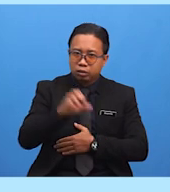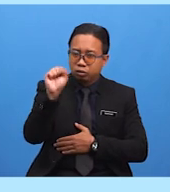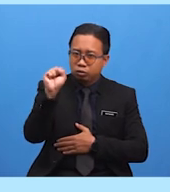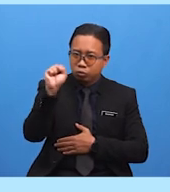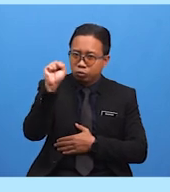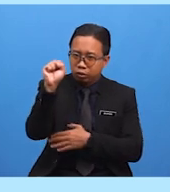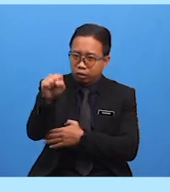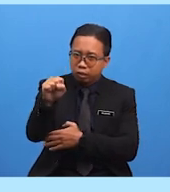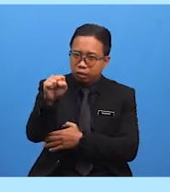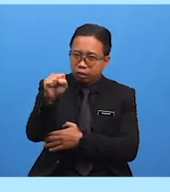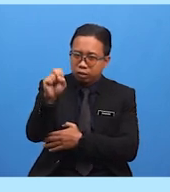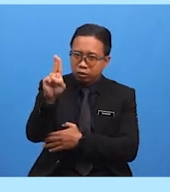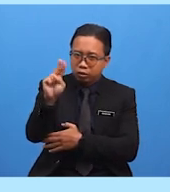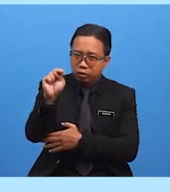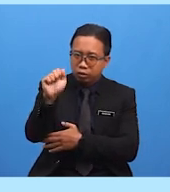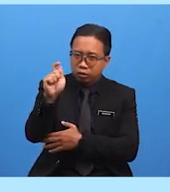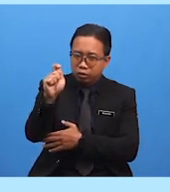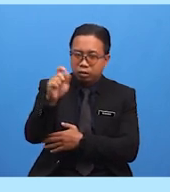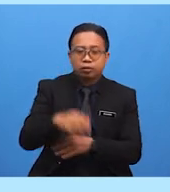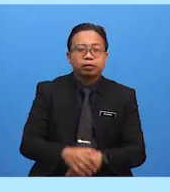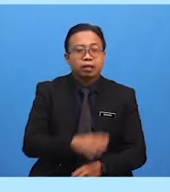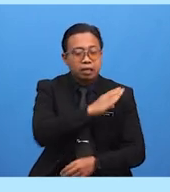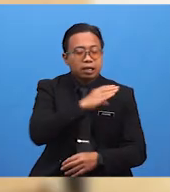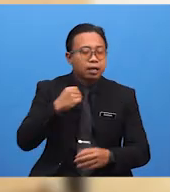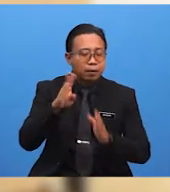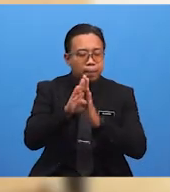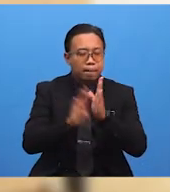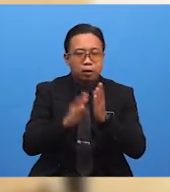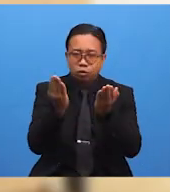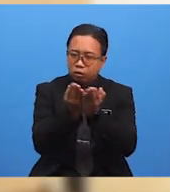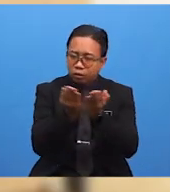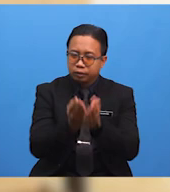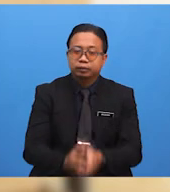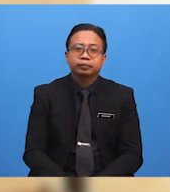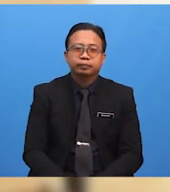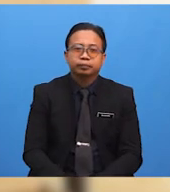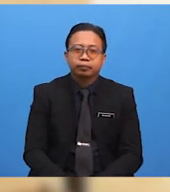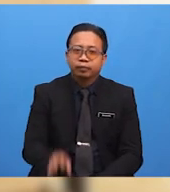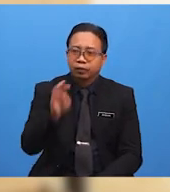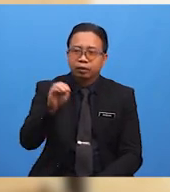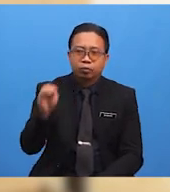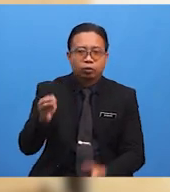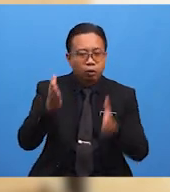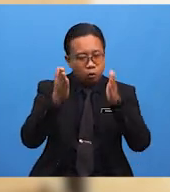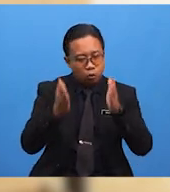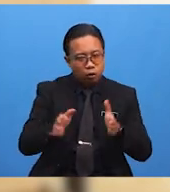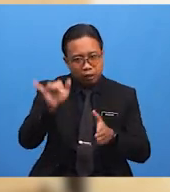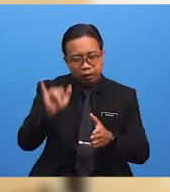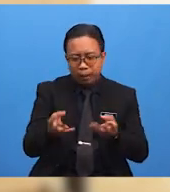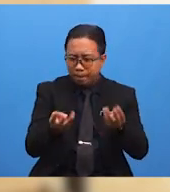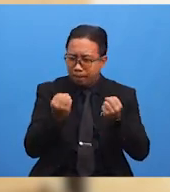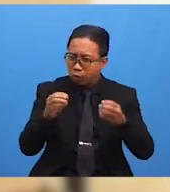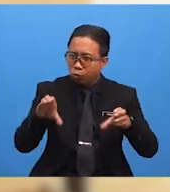musafir dan berdoa Murid-murid Orang yang ingin